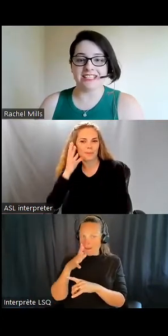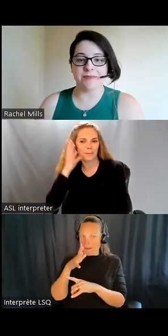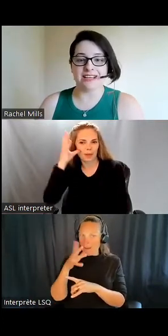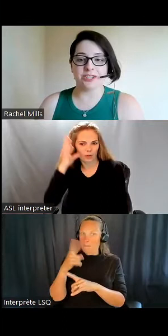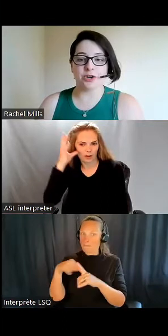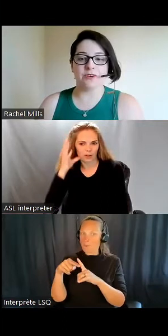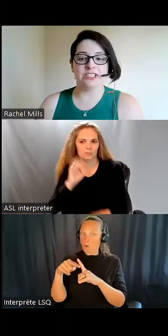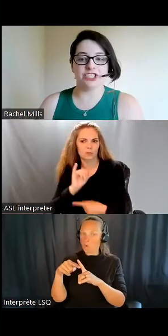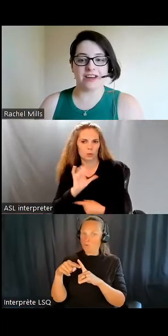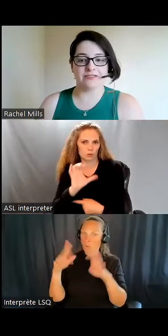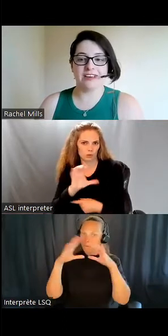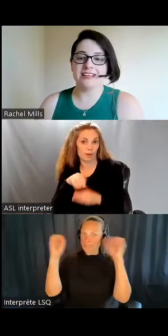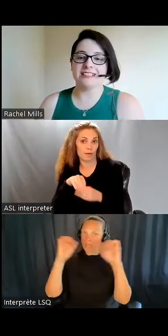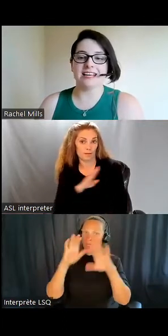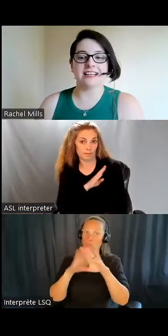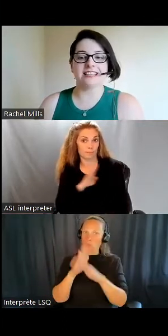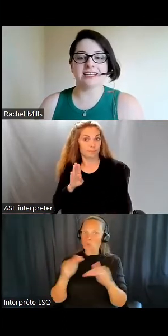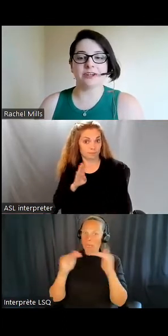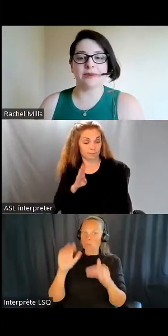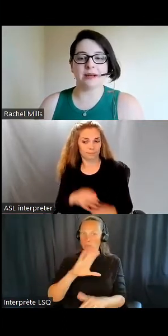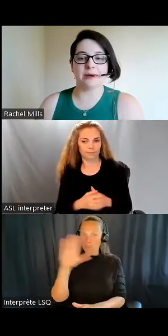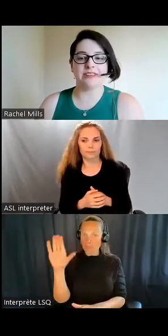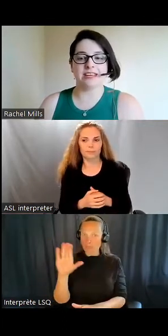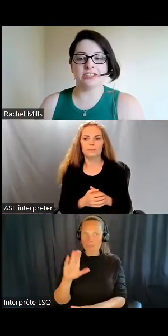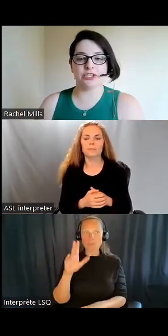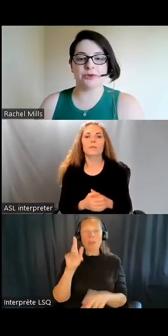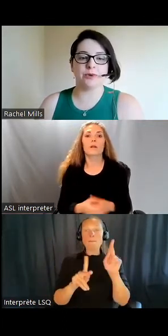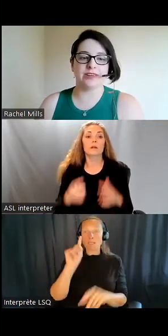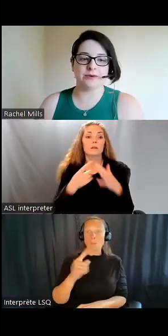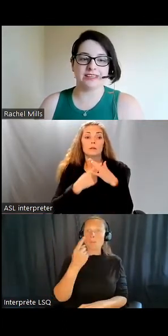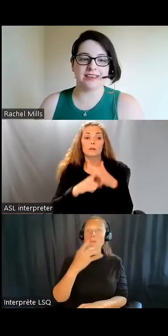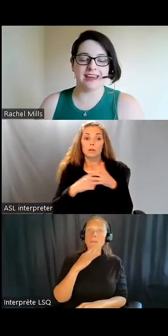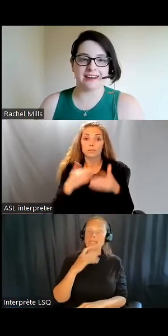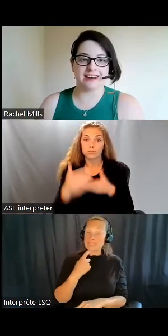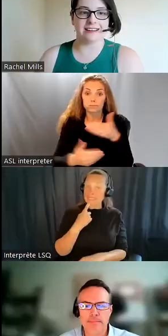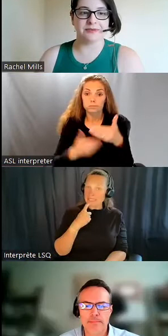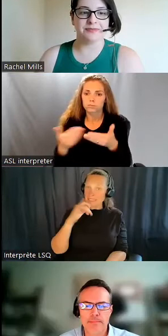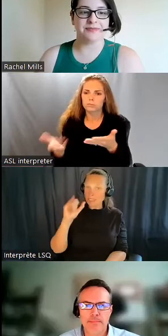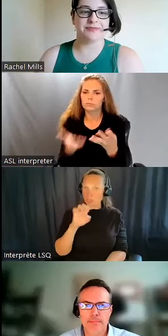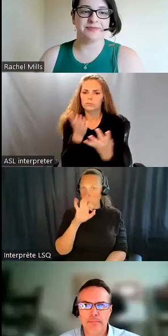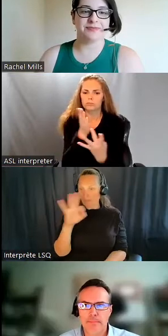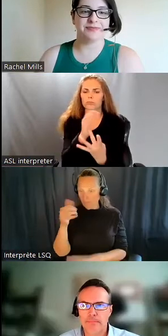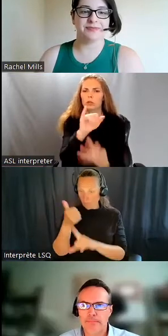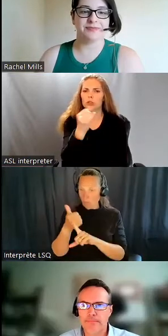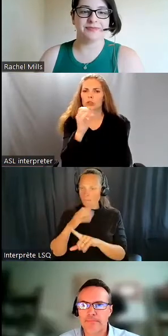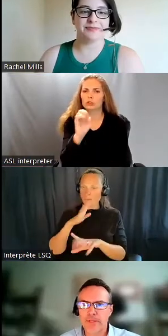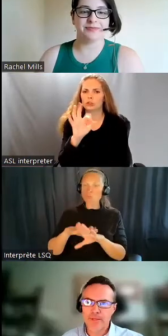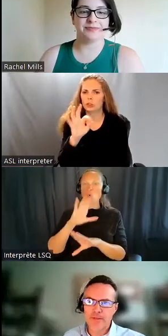commencer notre présentation, j'aimerais laisser la parole à Jeff qui va nous parler un peu de la question du logement au Canada.